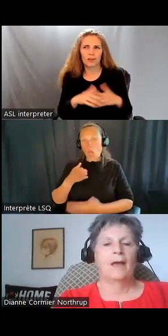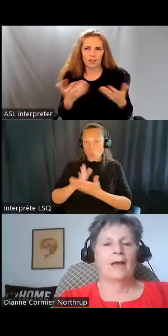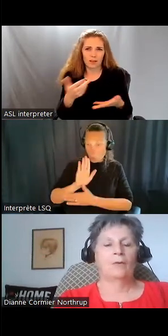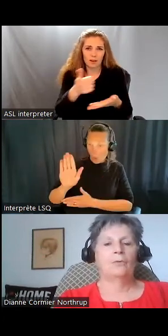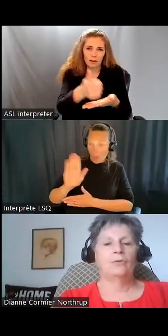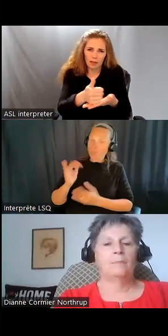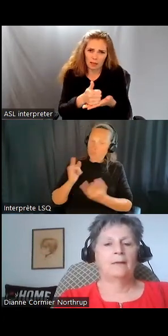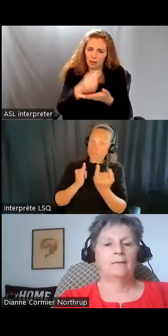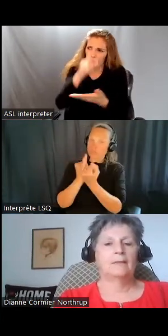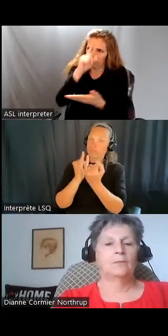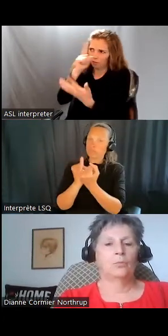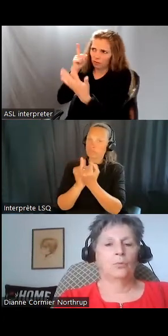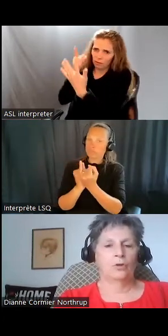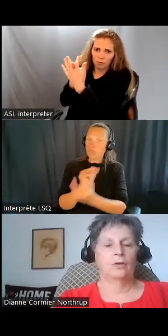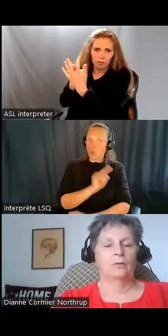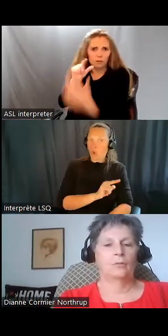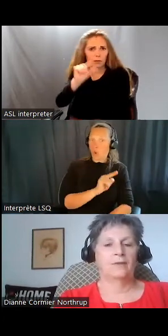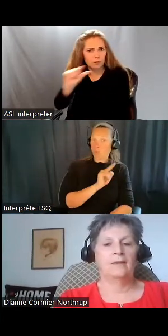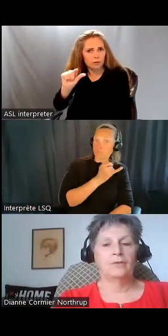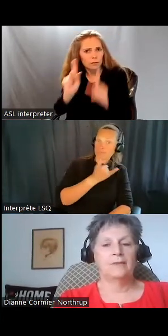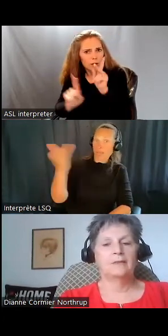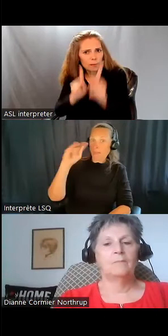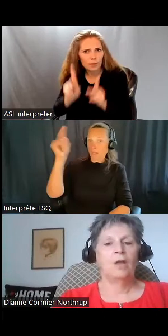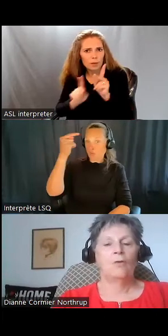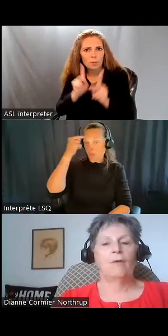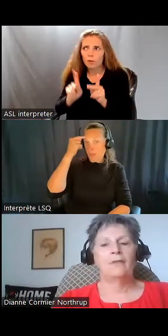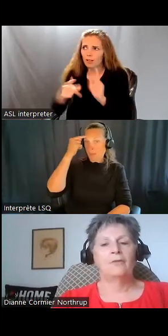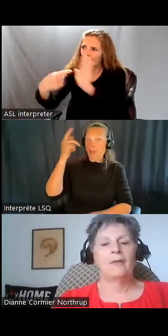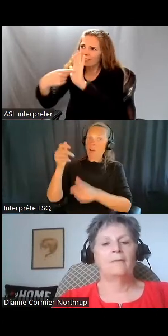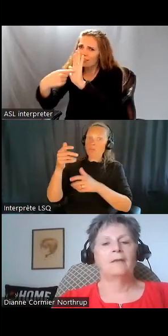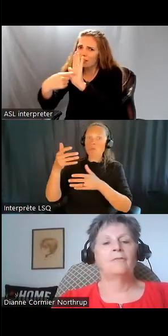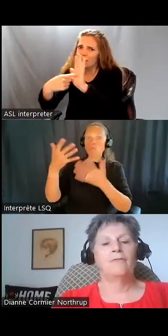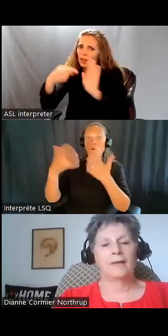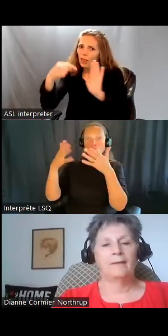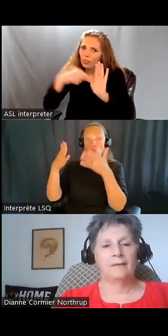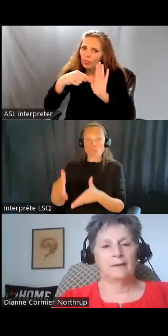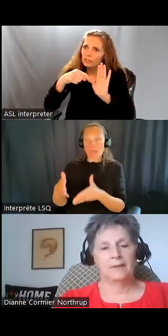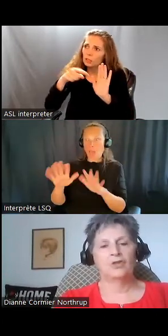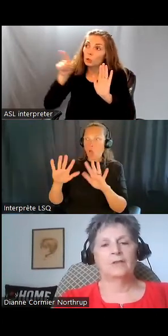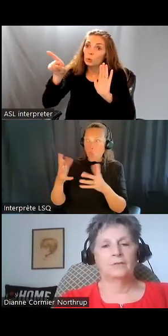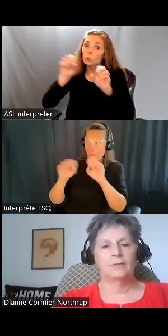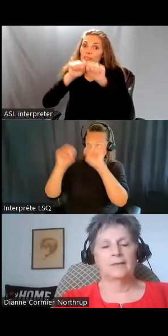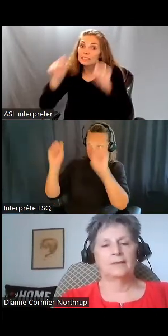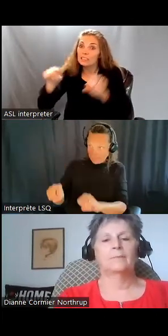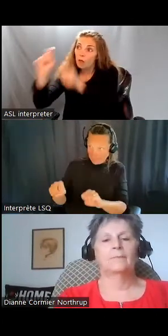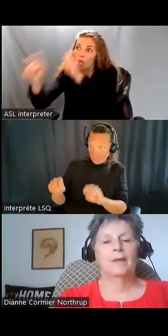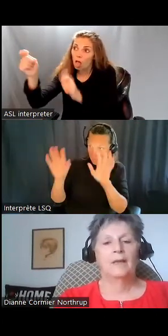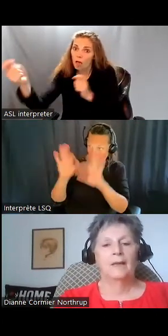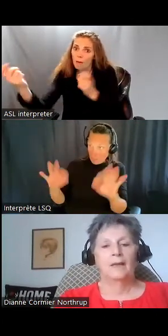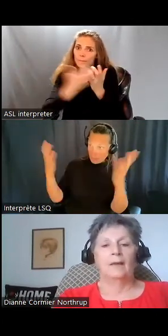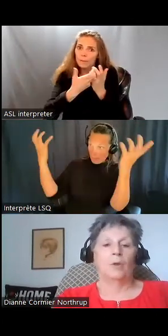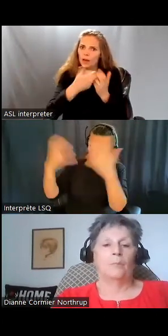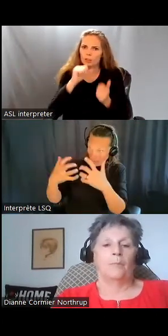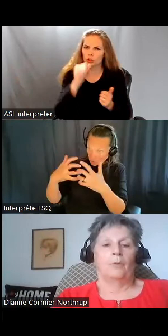les bureaucrates à trouver comment faire fonctionner cette situation dans leur système plutôt que de